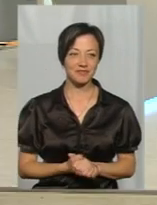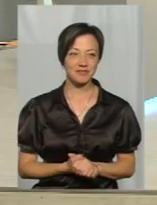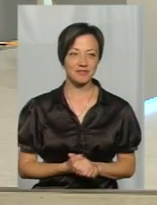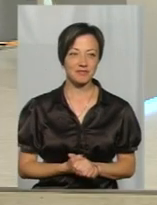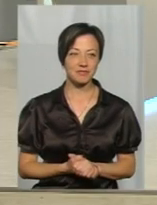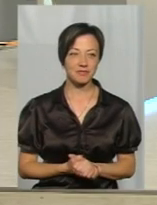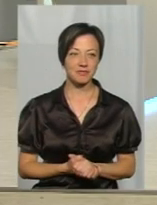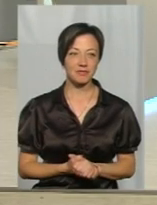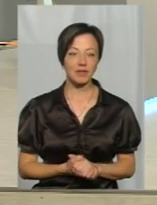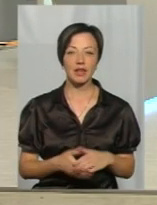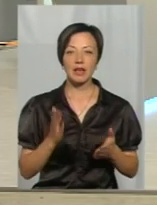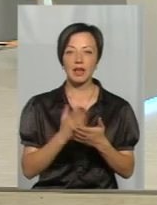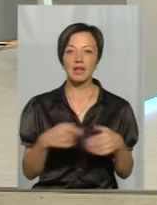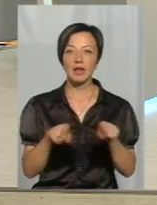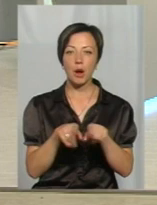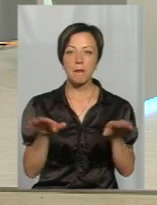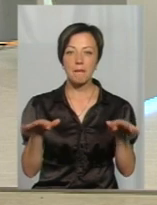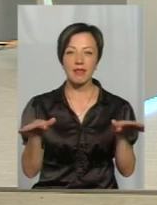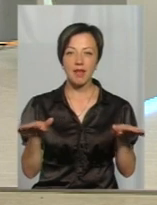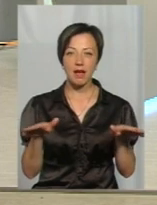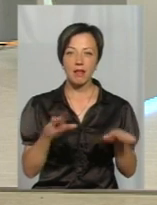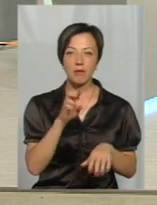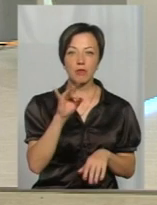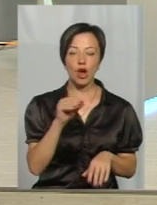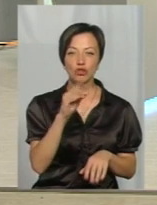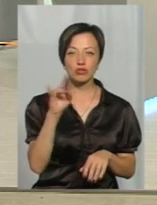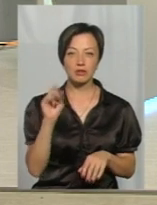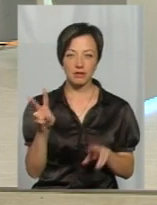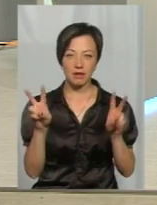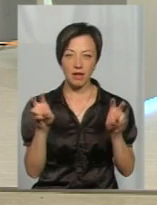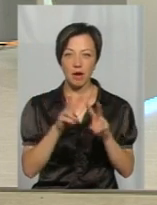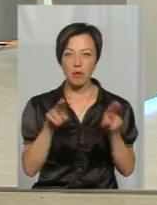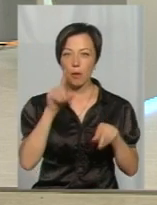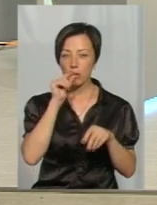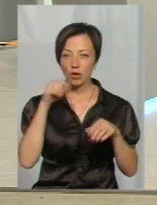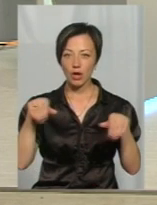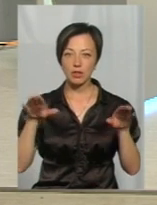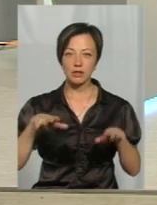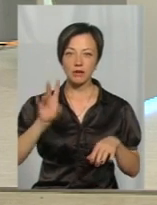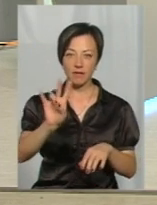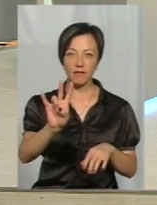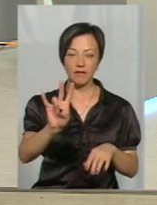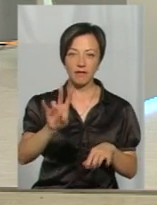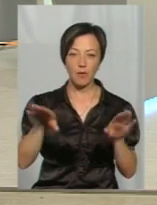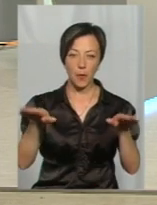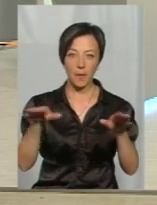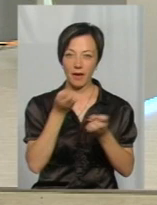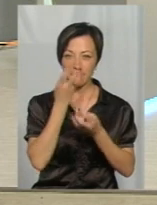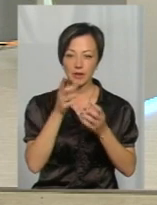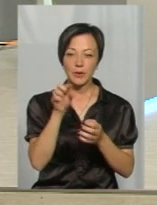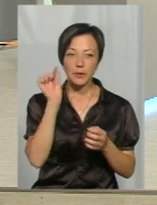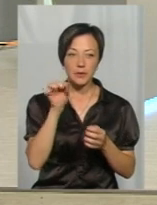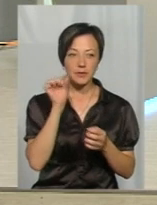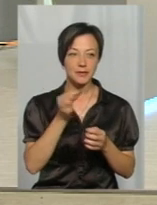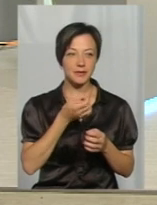Це метелики-бражники такі є. Род бражників, вони так само, як колібрі, пташки такі, що вони зависають над квіткою і п'ють в